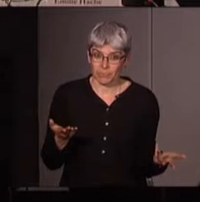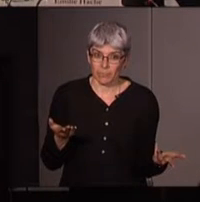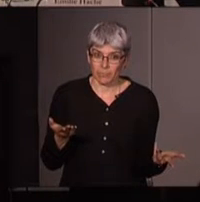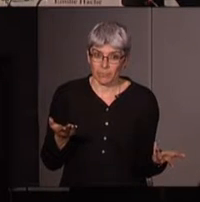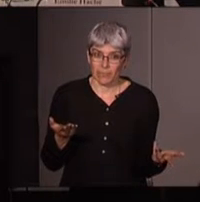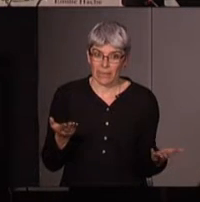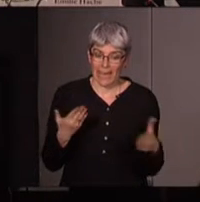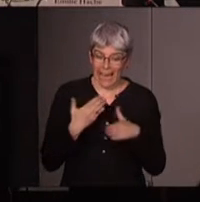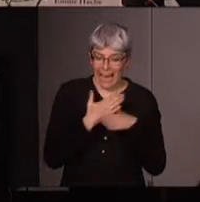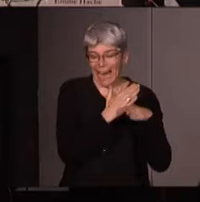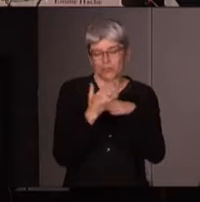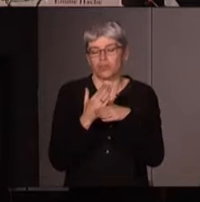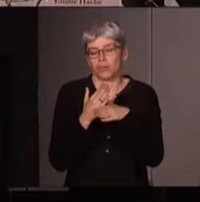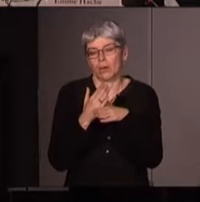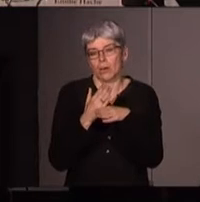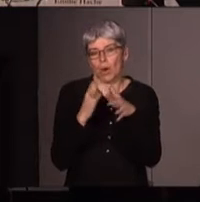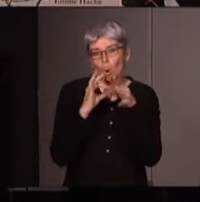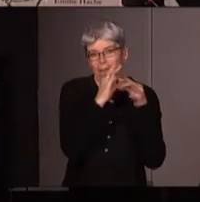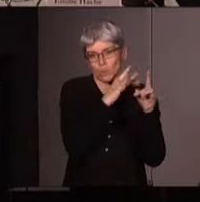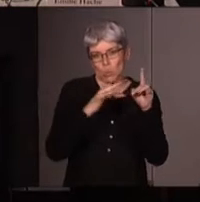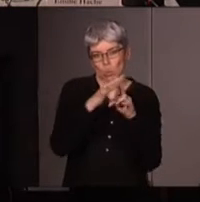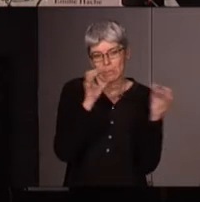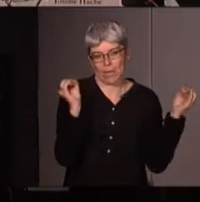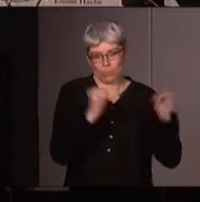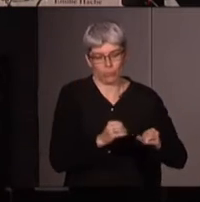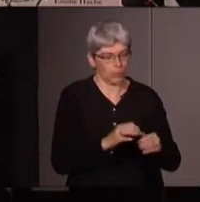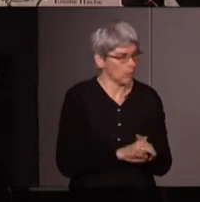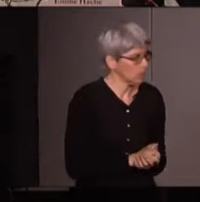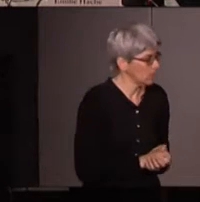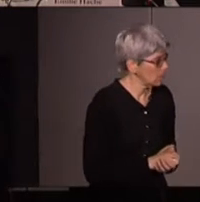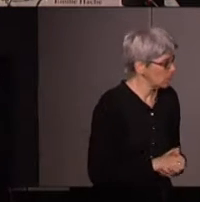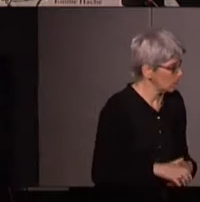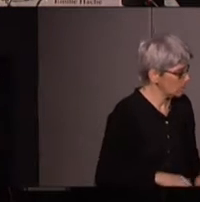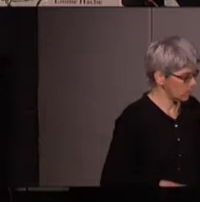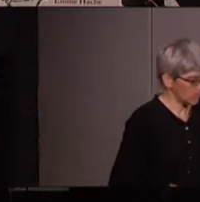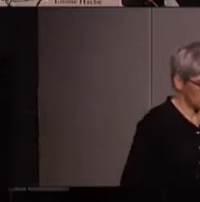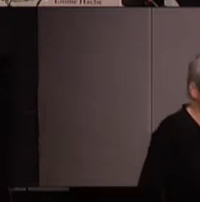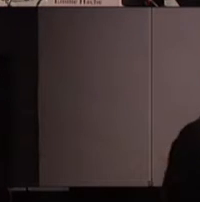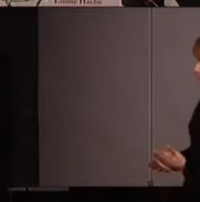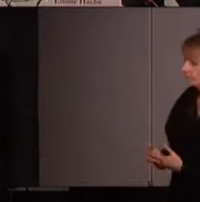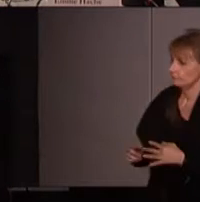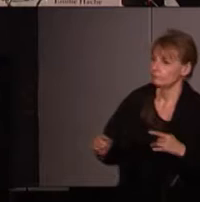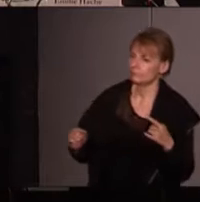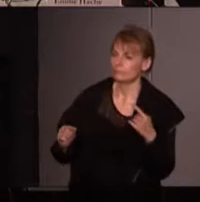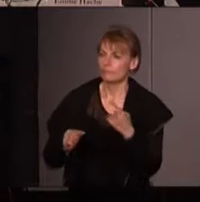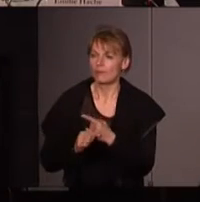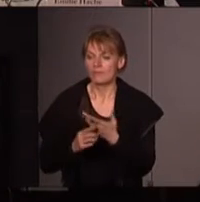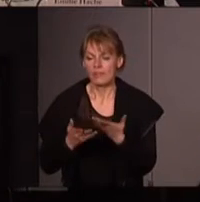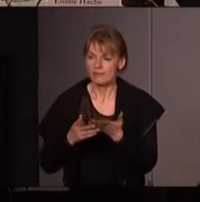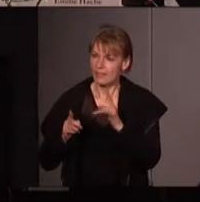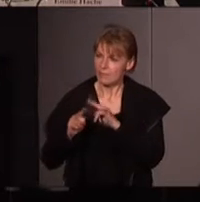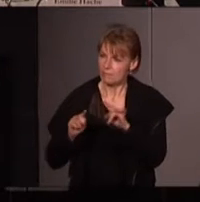cacher les rapports sociaux de pouvoir et l'inverse de l'essentialisme serait la théorie matérialiste